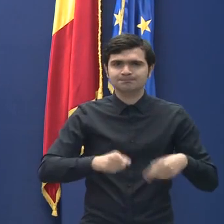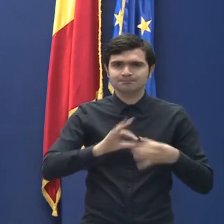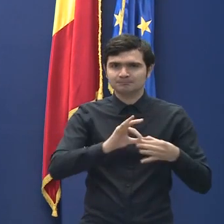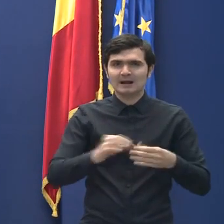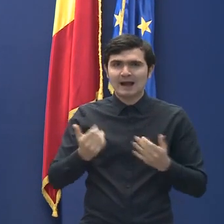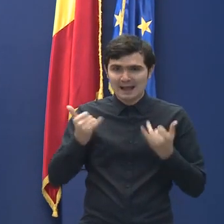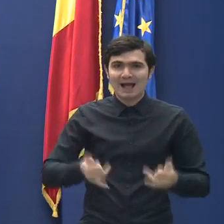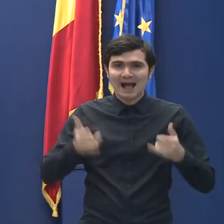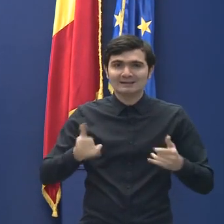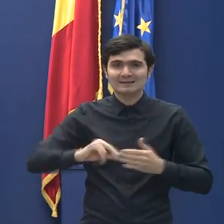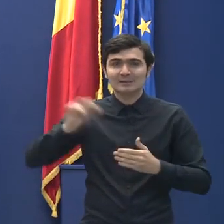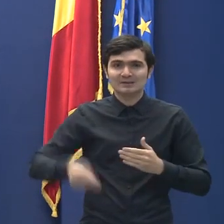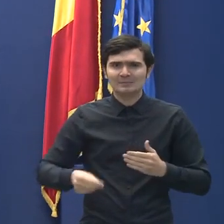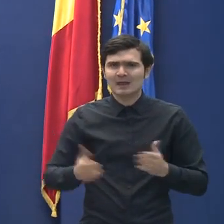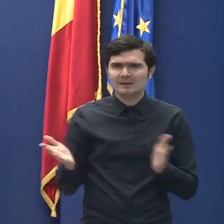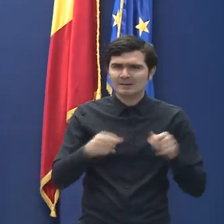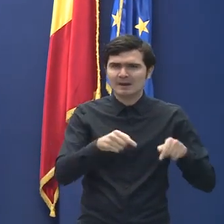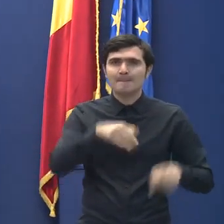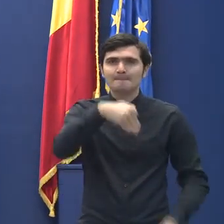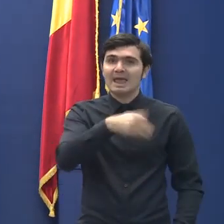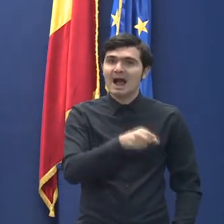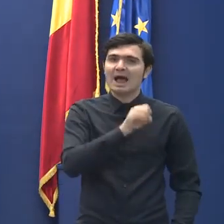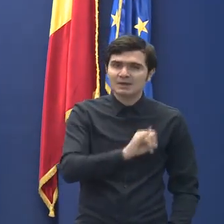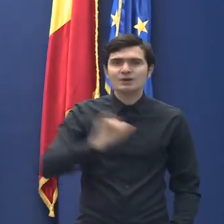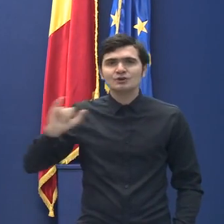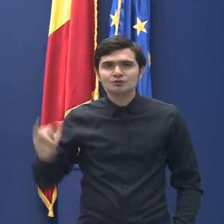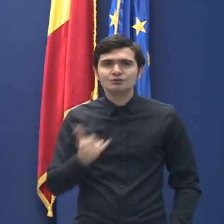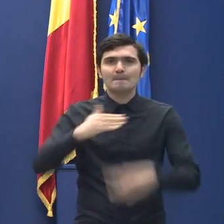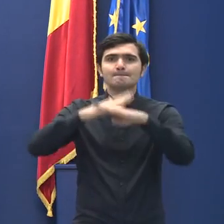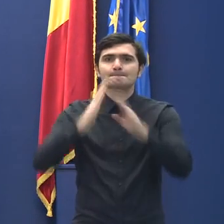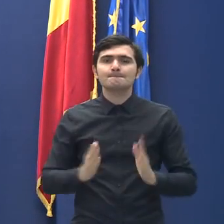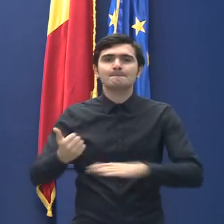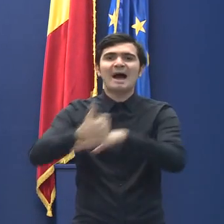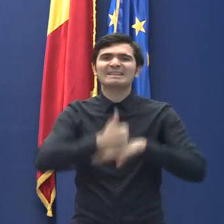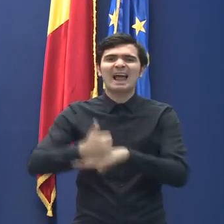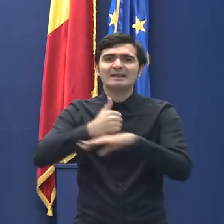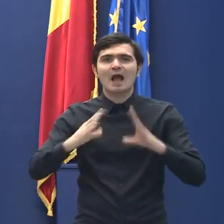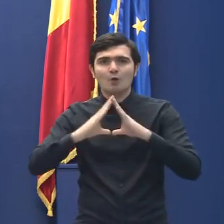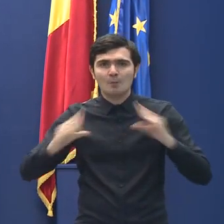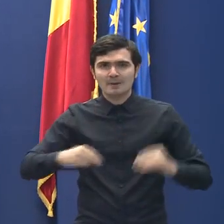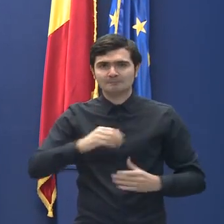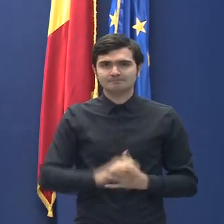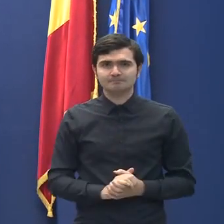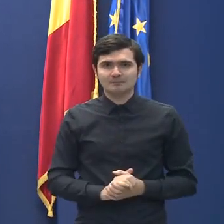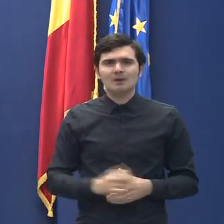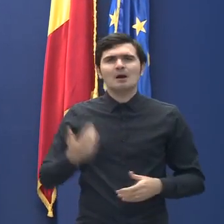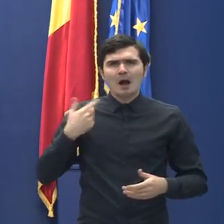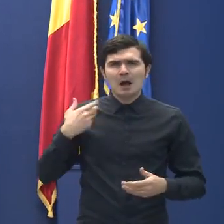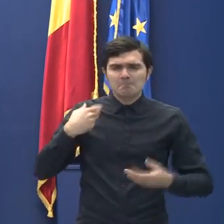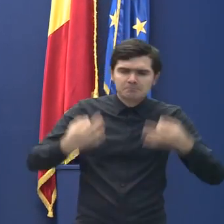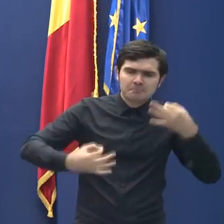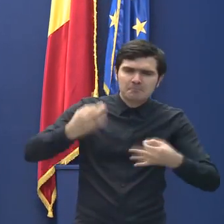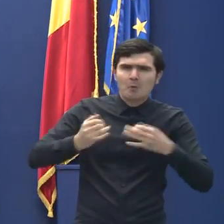între Ministerul Afacerilor Interne și Patriarhia Română. Am avut în vedere